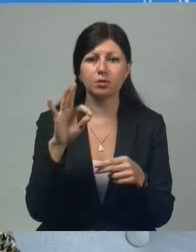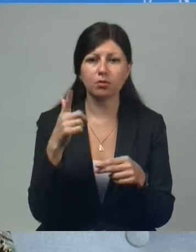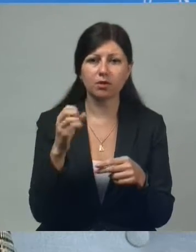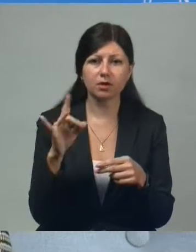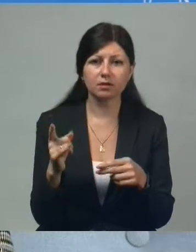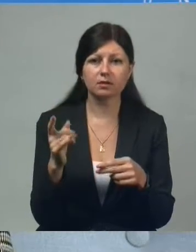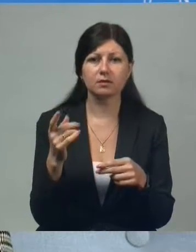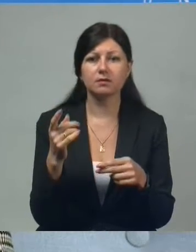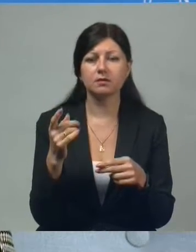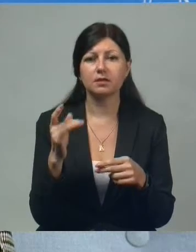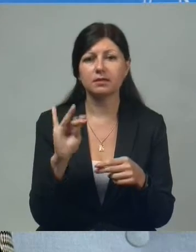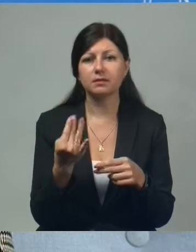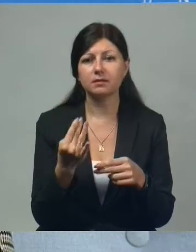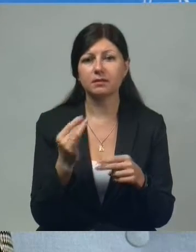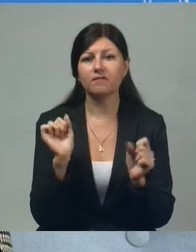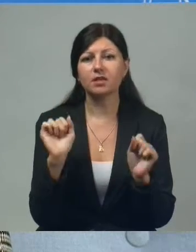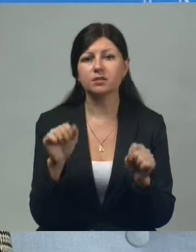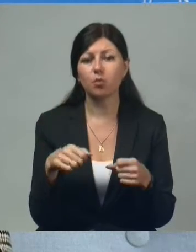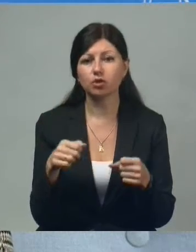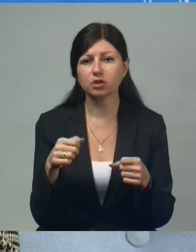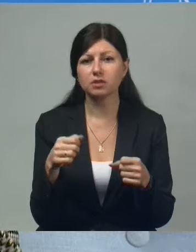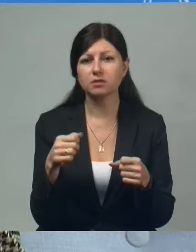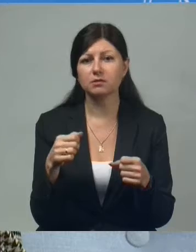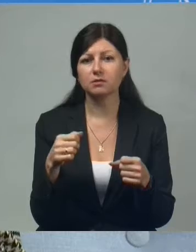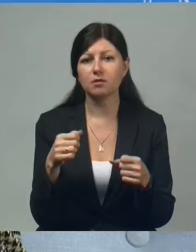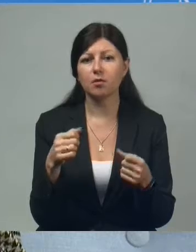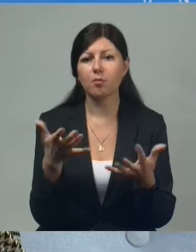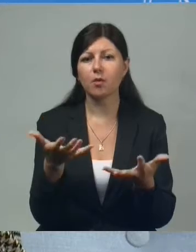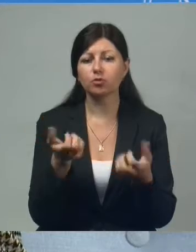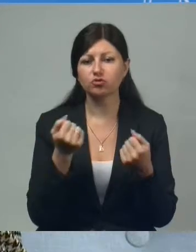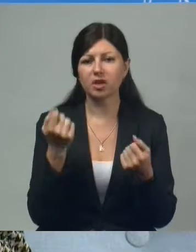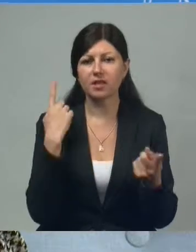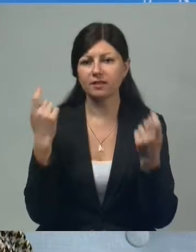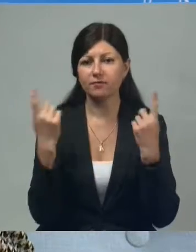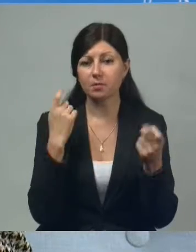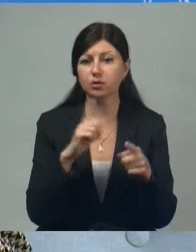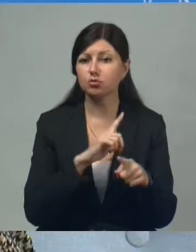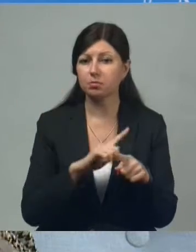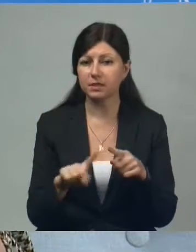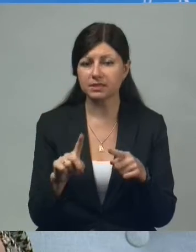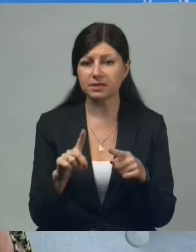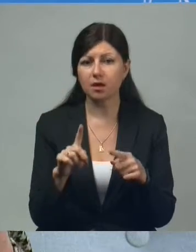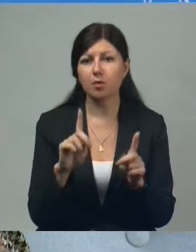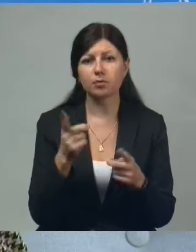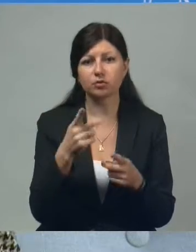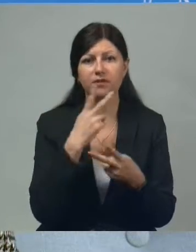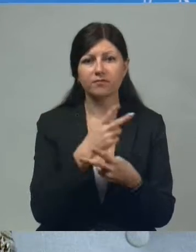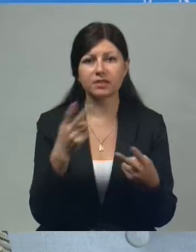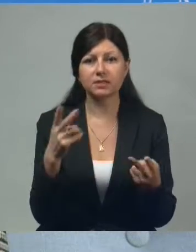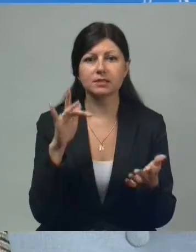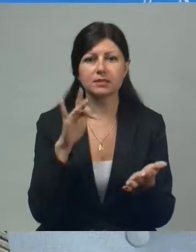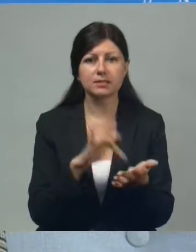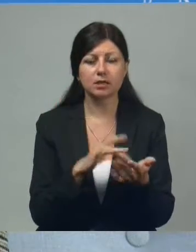и возможность получать информацию быстро, потому что вы видите, Центр